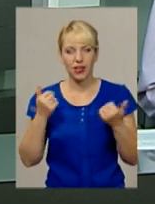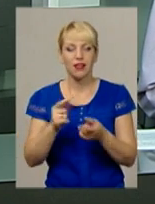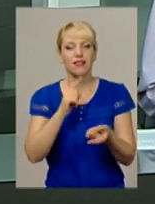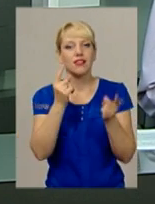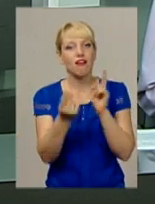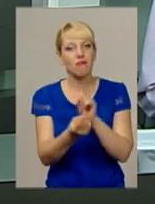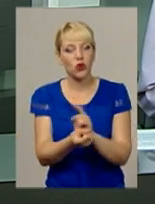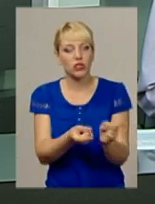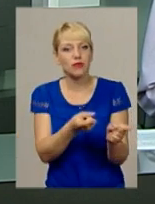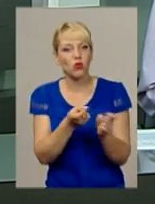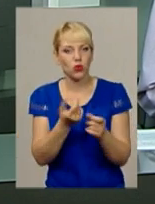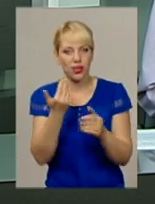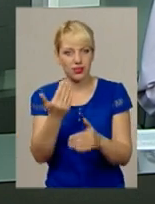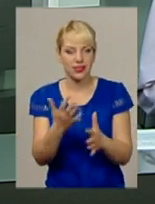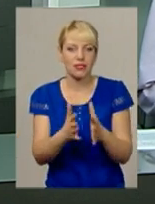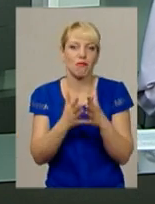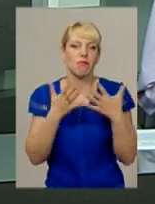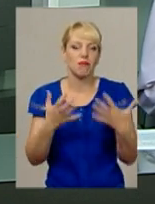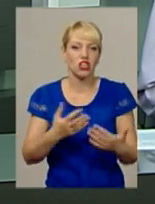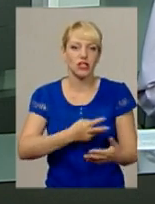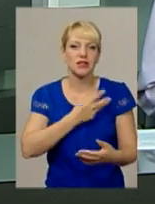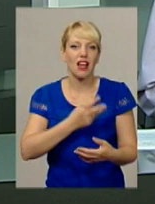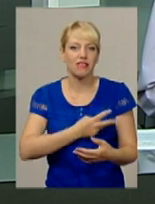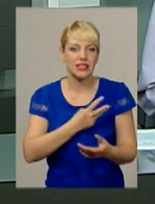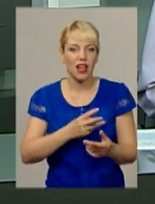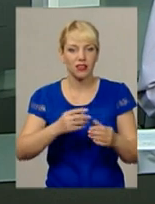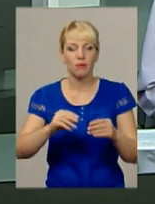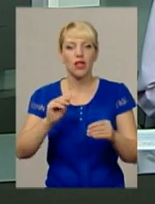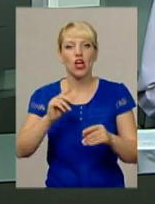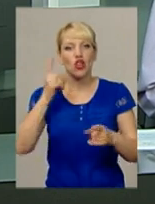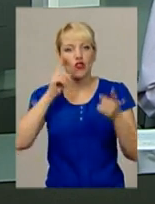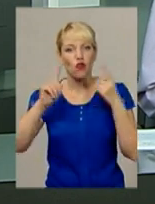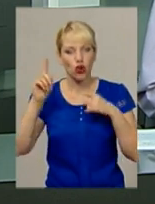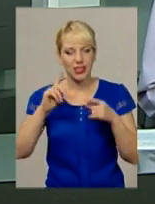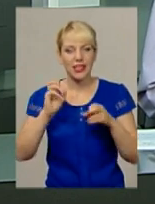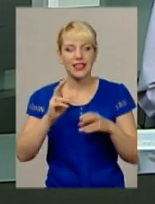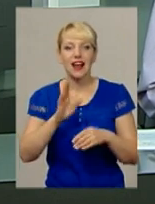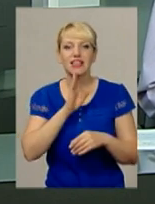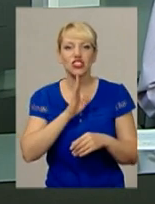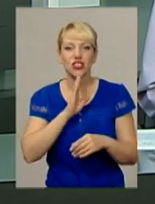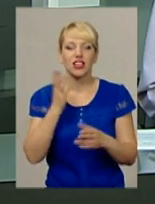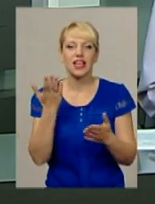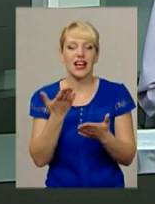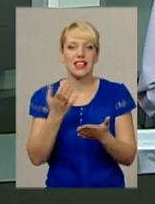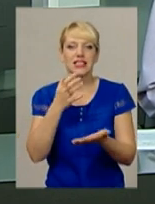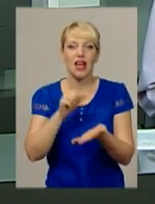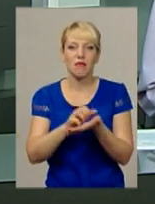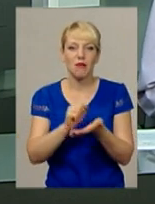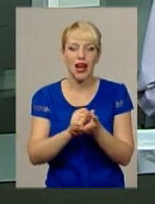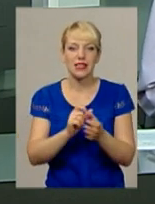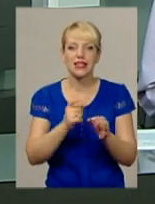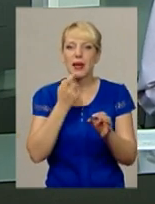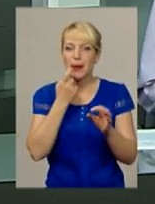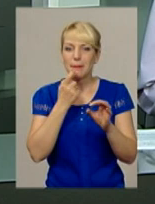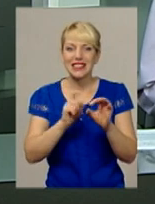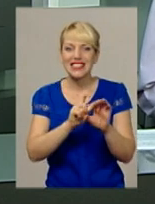їх зі ще більшим завзяттям творити. Як героїня нашого наступного сюжету, котра сама займається писанкарством та вчить цього мистецтва